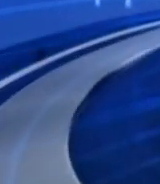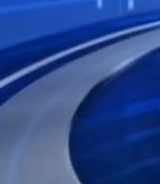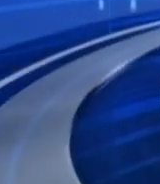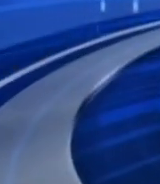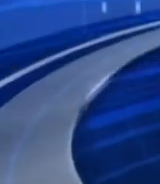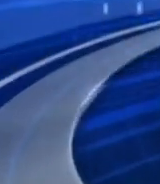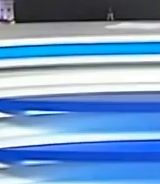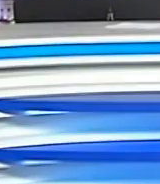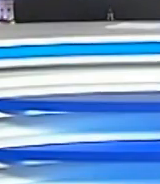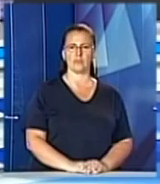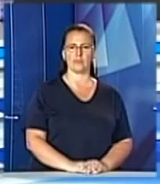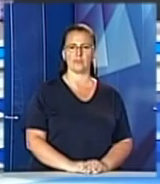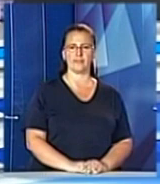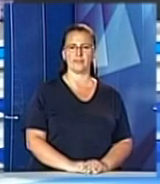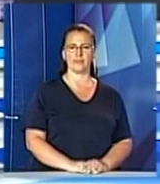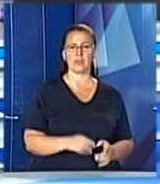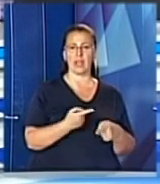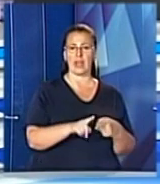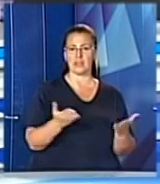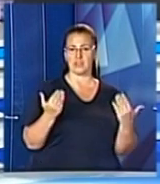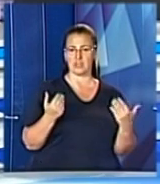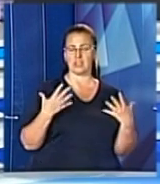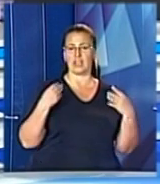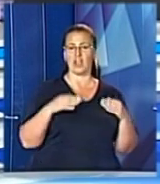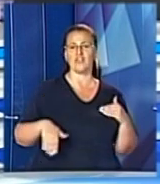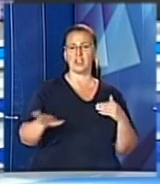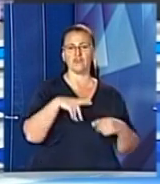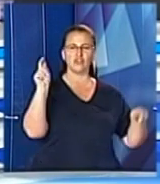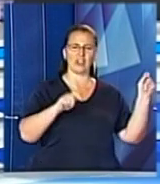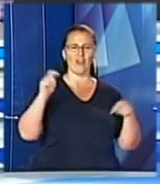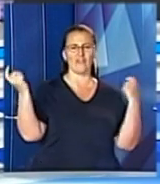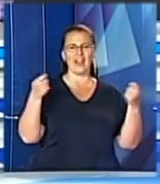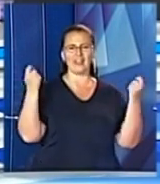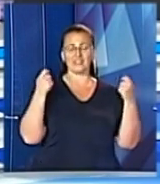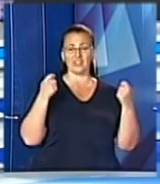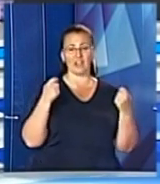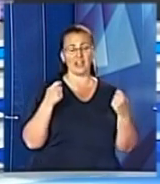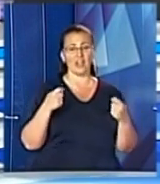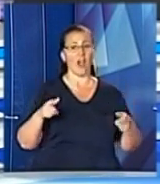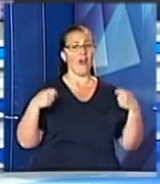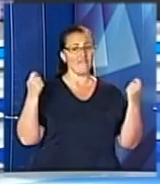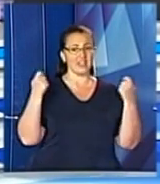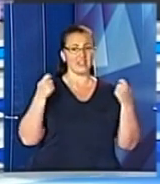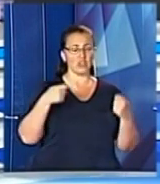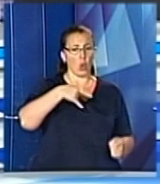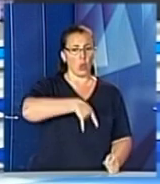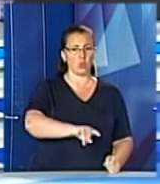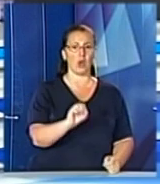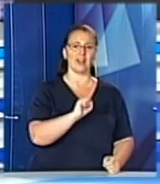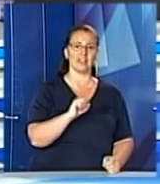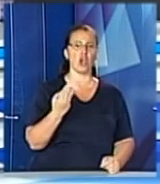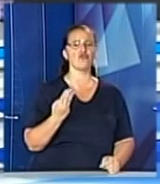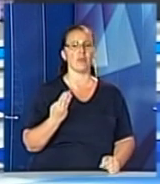Музика Цим вихідним у Львівщина фестивалила. У Прилбочах відсвяткували у родини митрополита Андрея